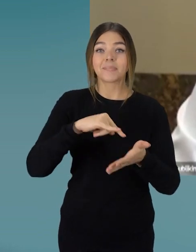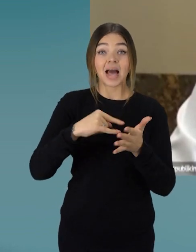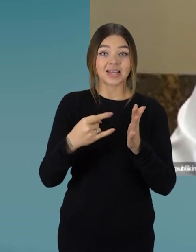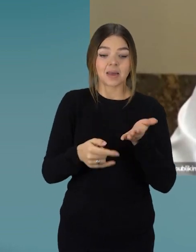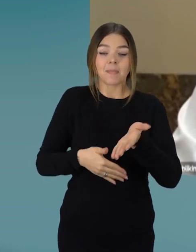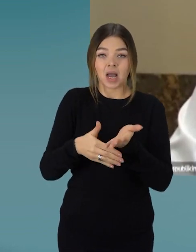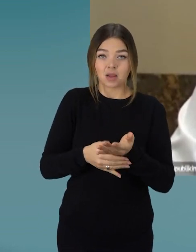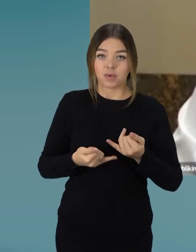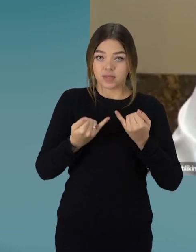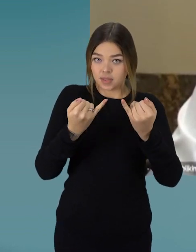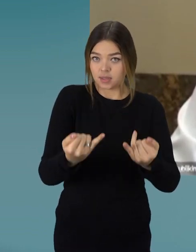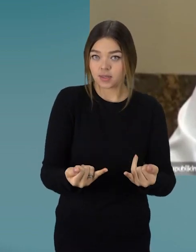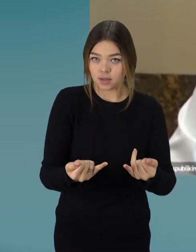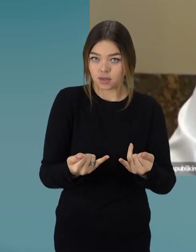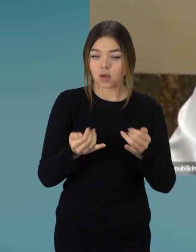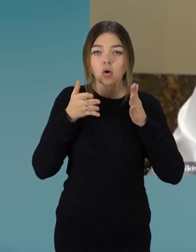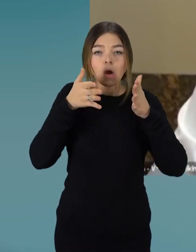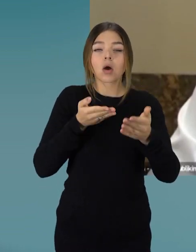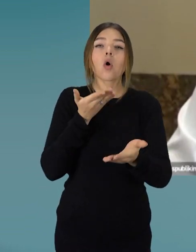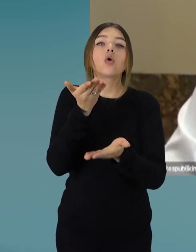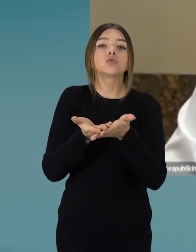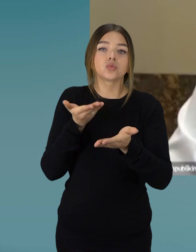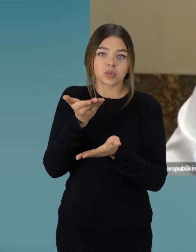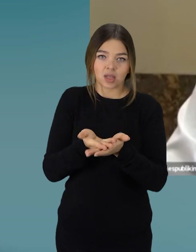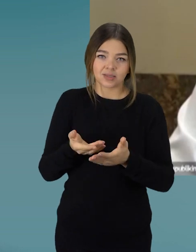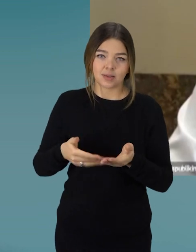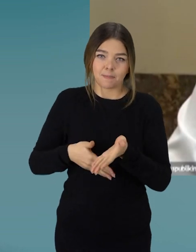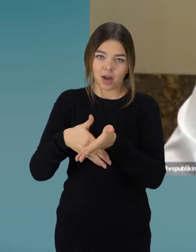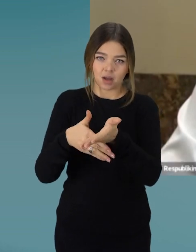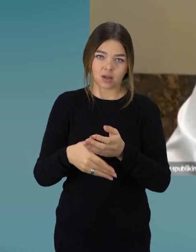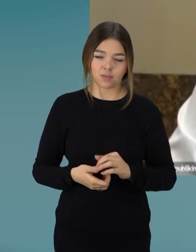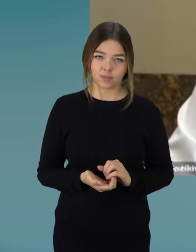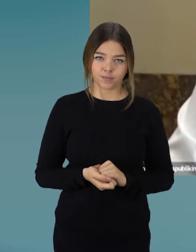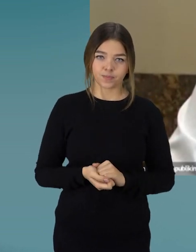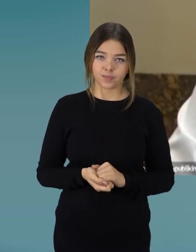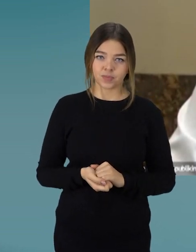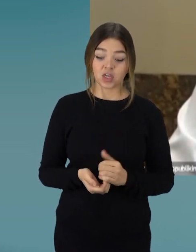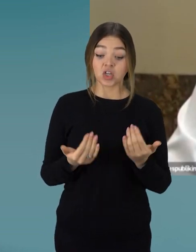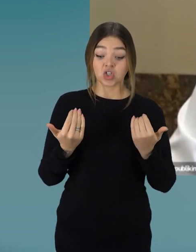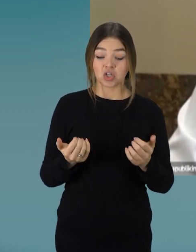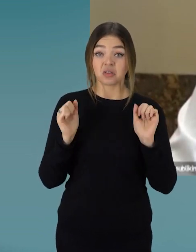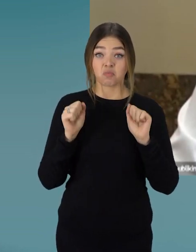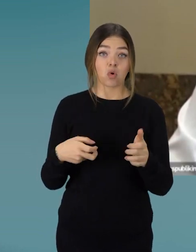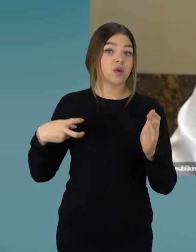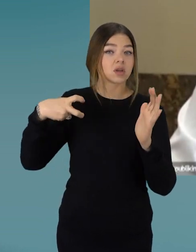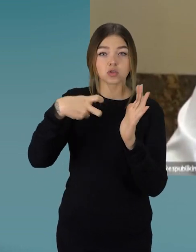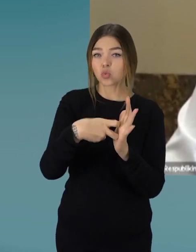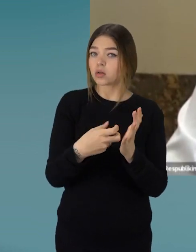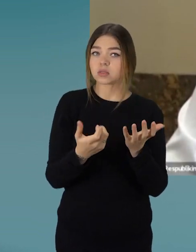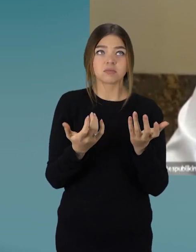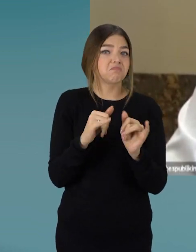planinė pagalba, konkrečiai konsultacinė pagalba. Mūsų šiandien galima registruotis pas